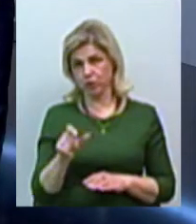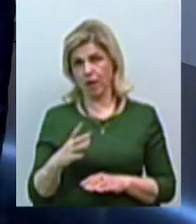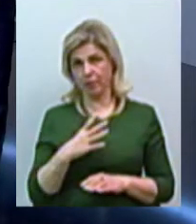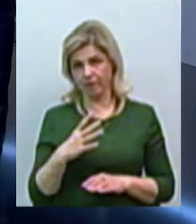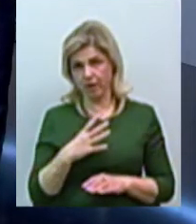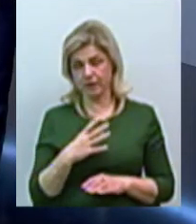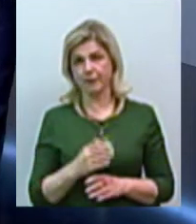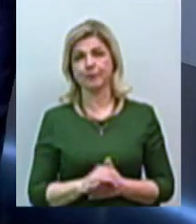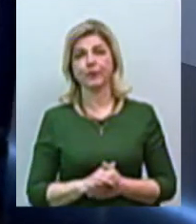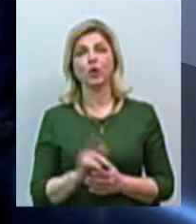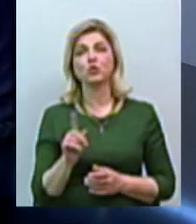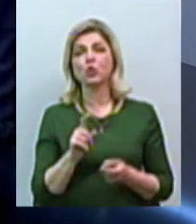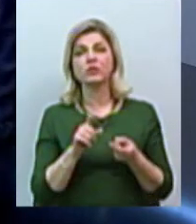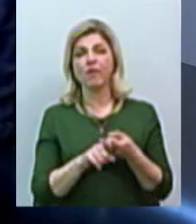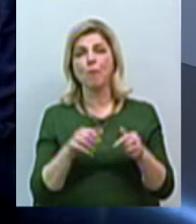стосується постанови.